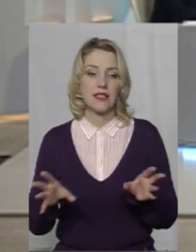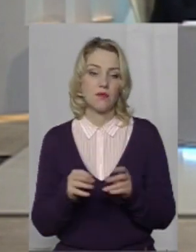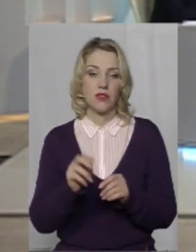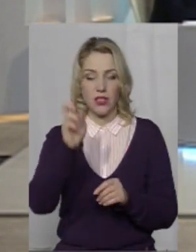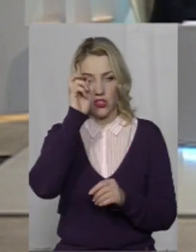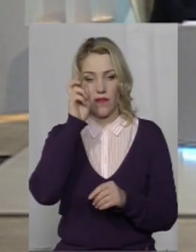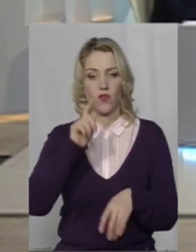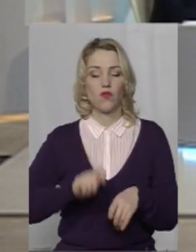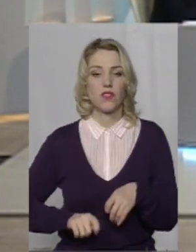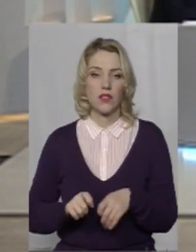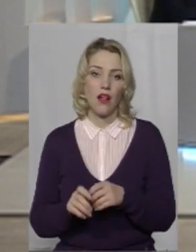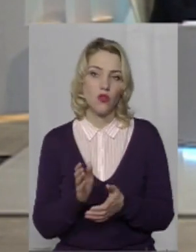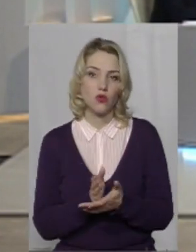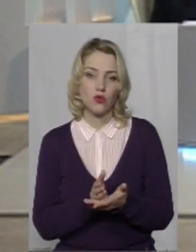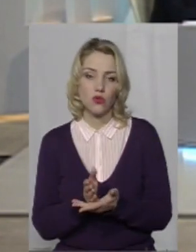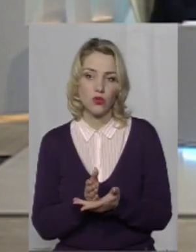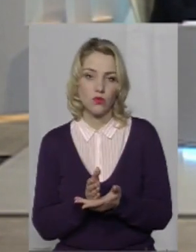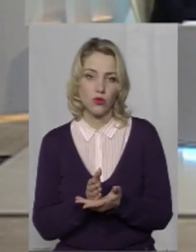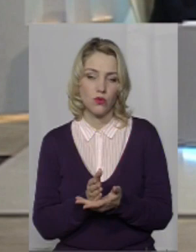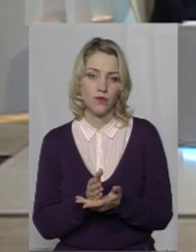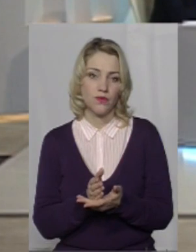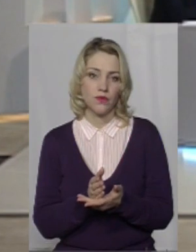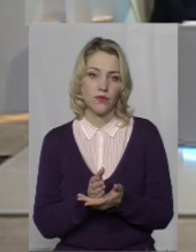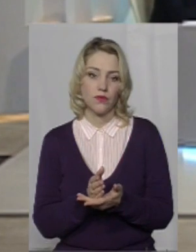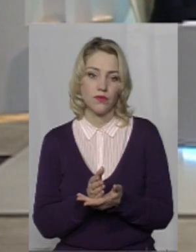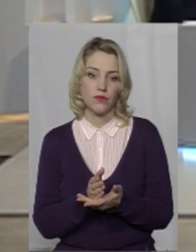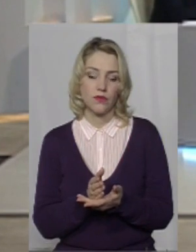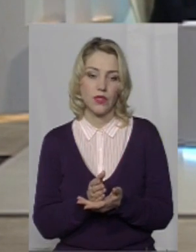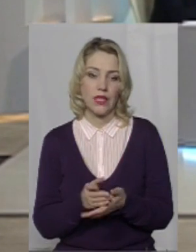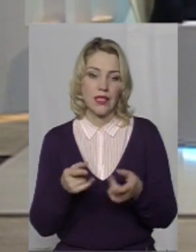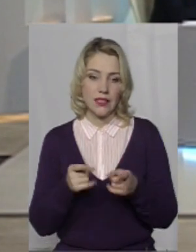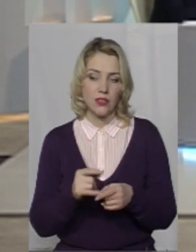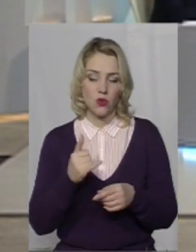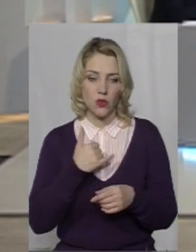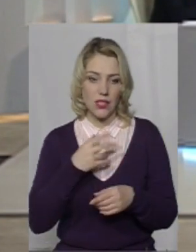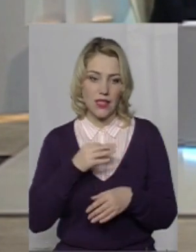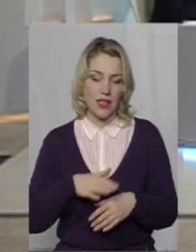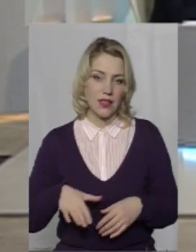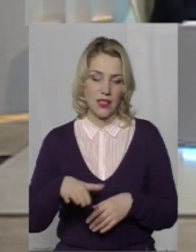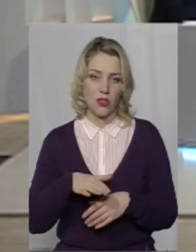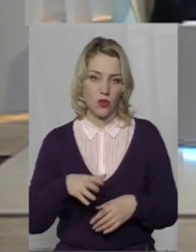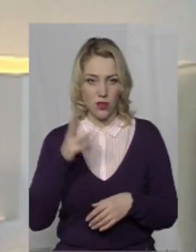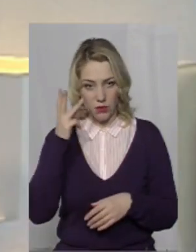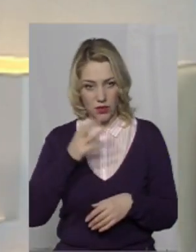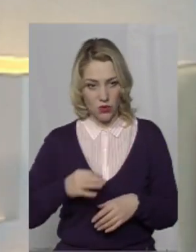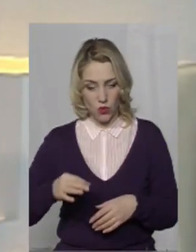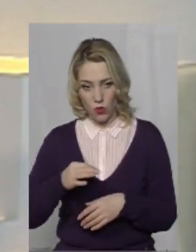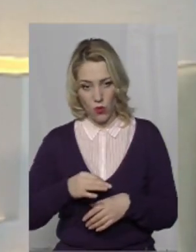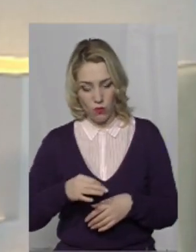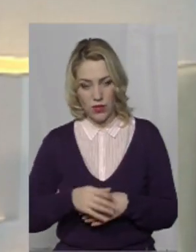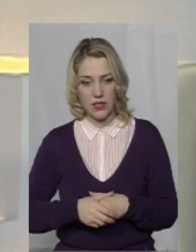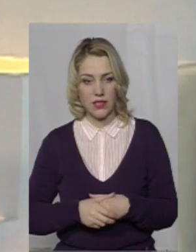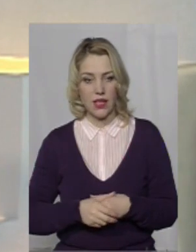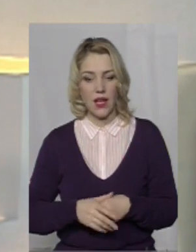Державною фіскальною службою. Дійсно, у нас на території Хмельницької області, на території